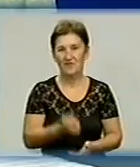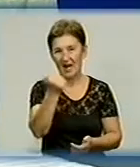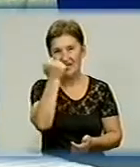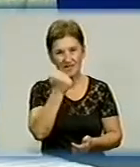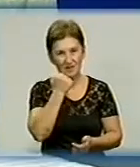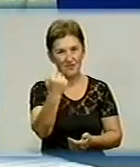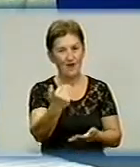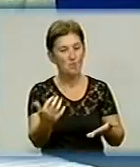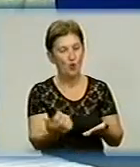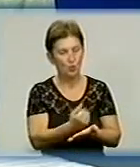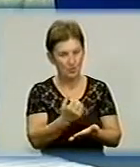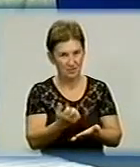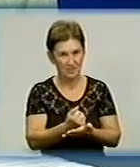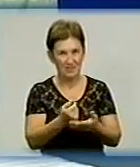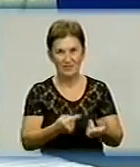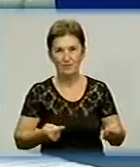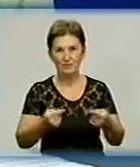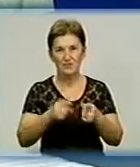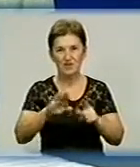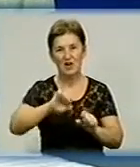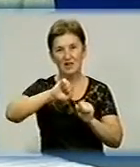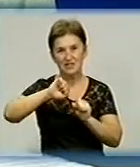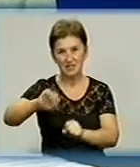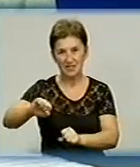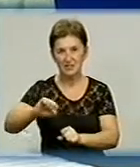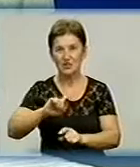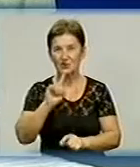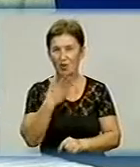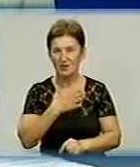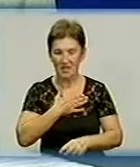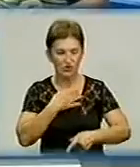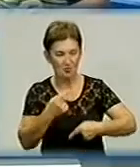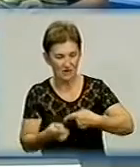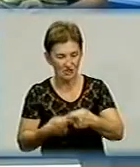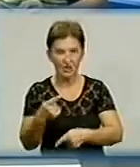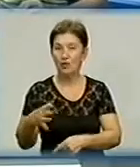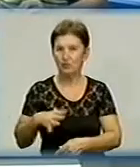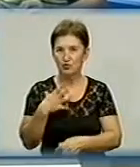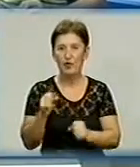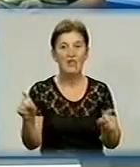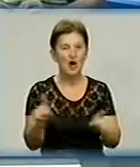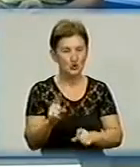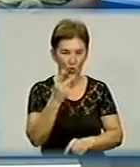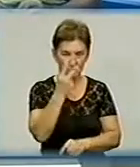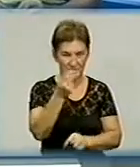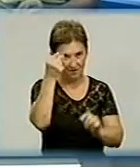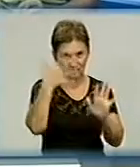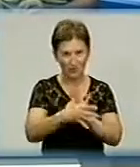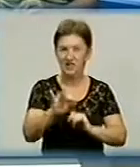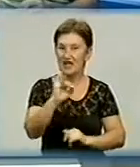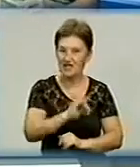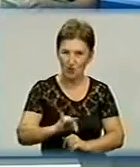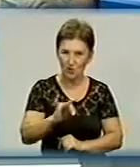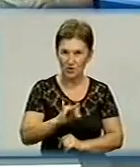успіхів вашій діяльності, зокрема в захисті археологічних пам'яток, аби нашим нащадкам було на що подивитися і звідки вивчати історію. І